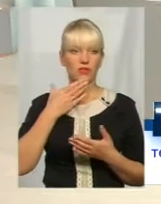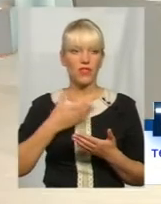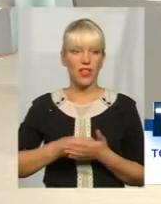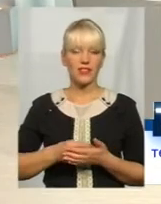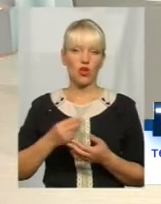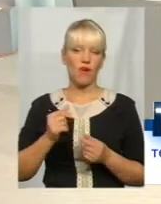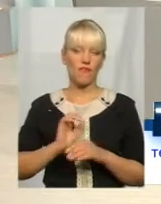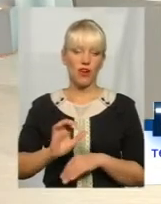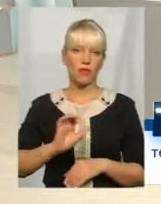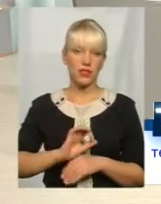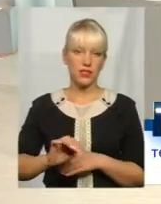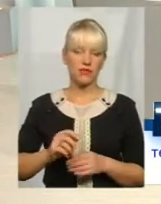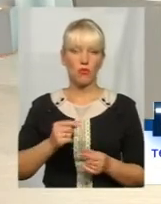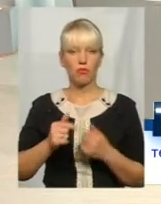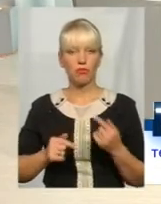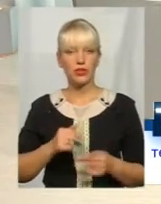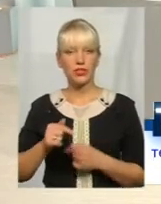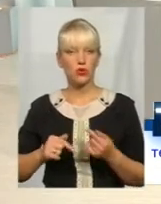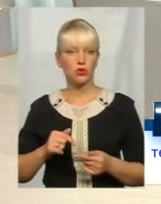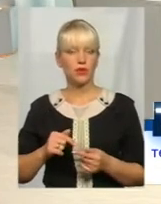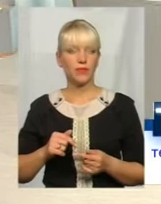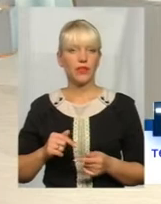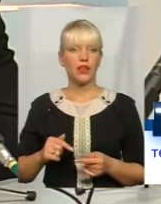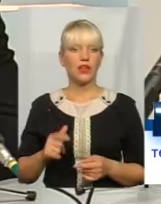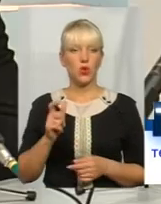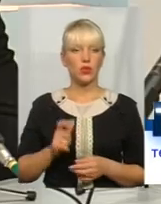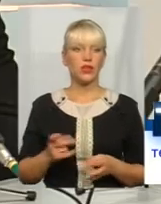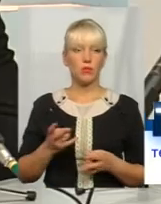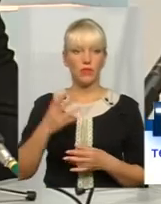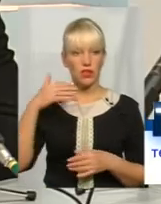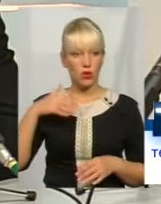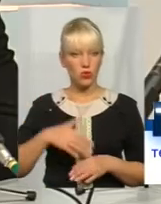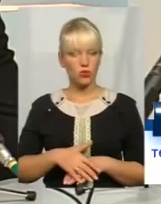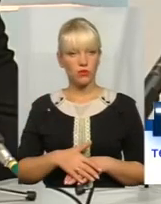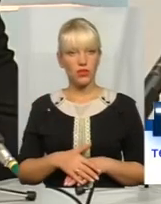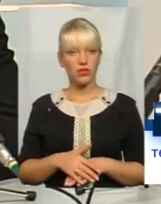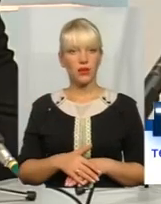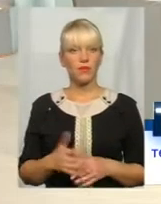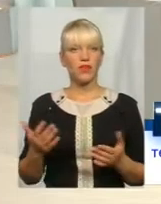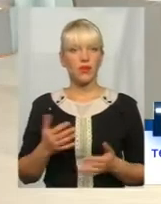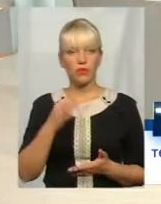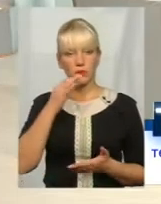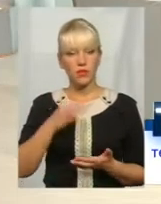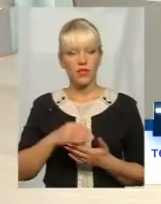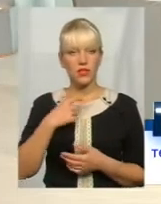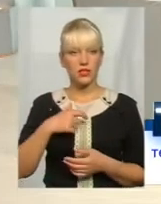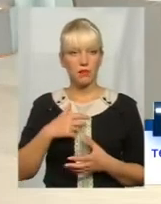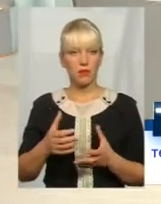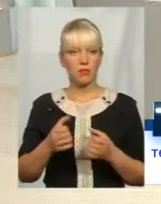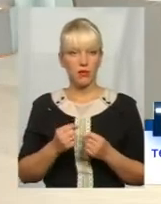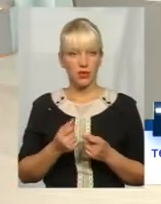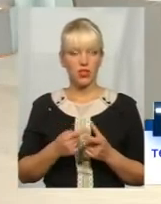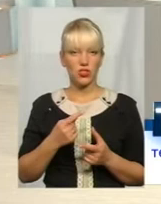виробництва, бізнесу, людина має розуміти, яку відповідальність вона на себе бере. Чи є